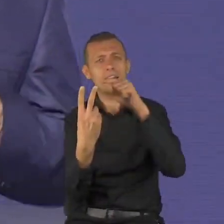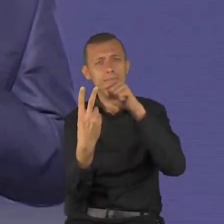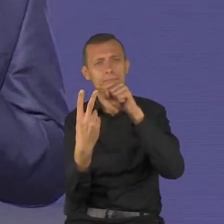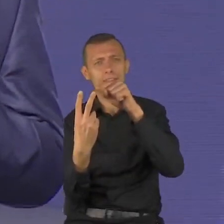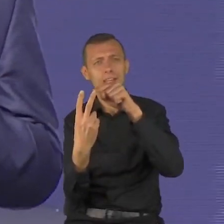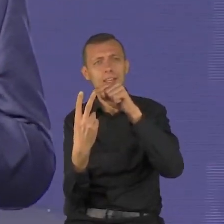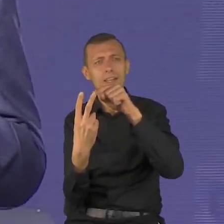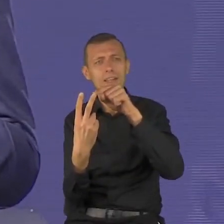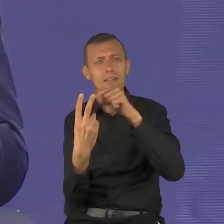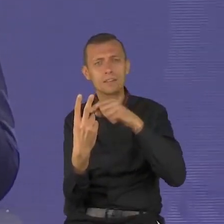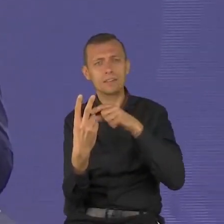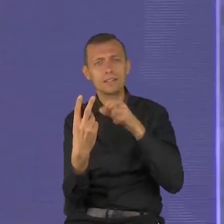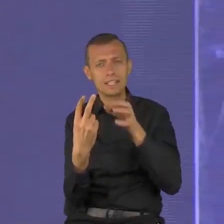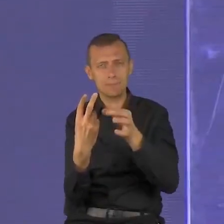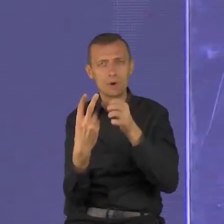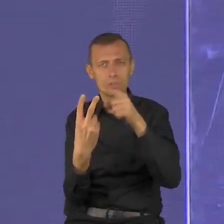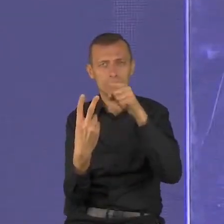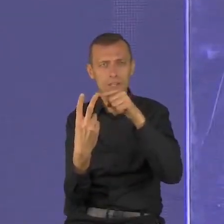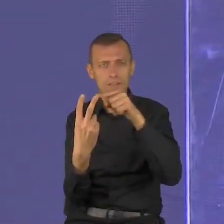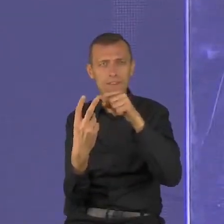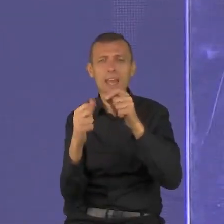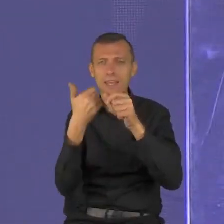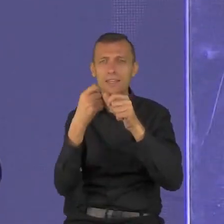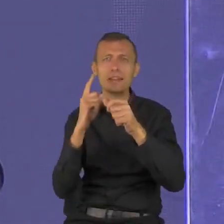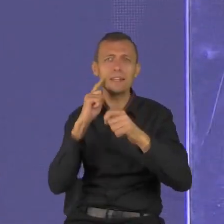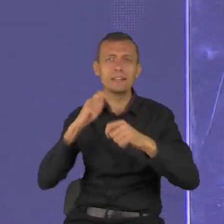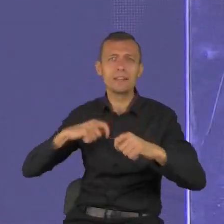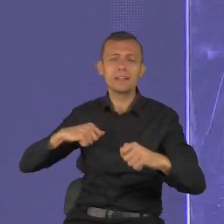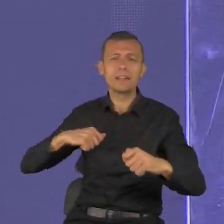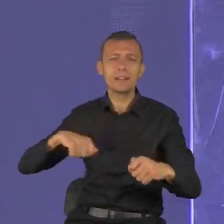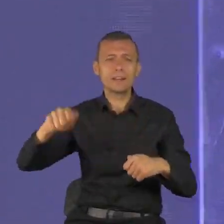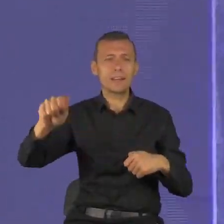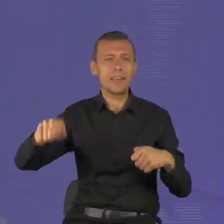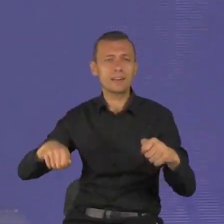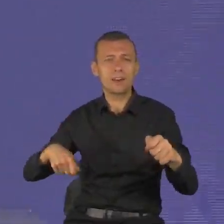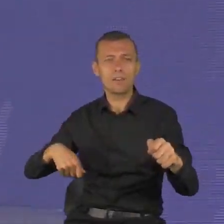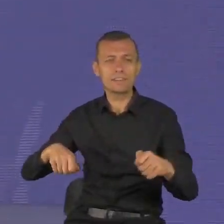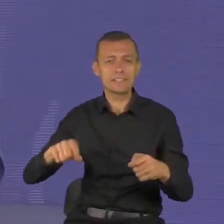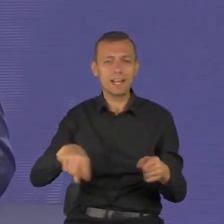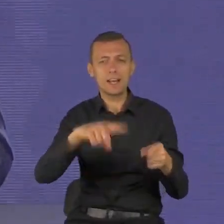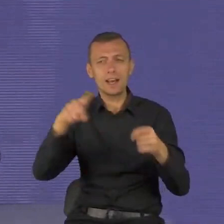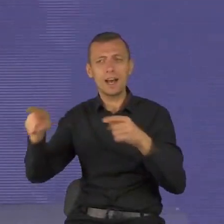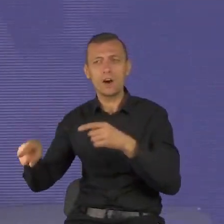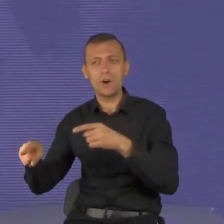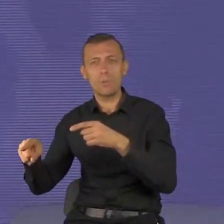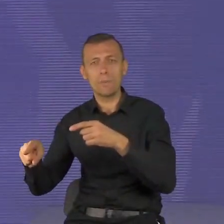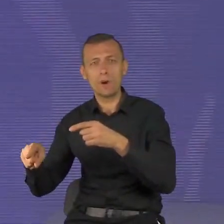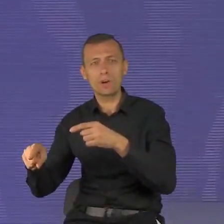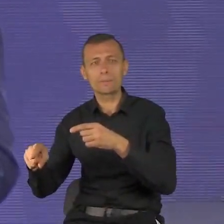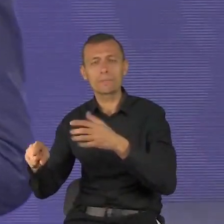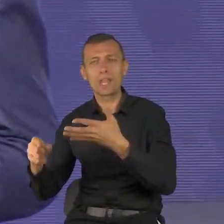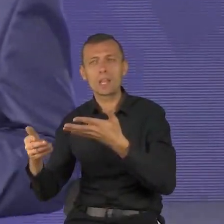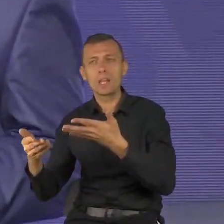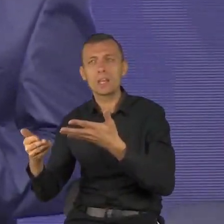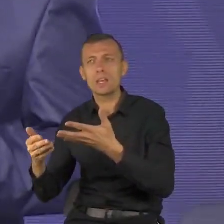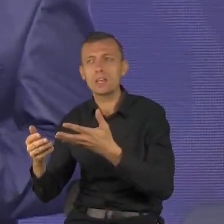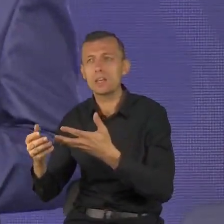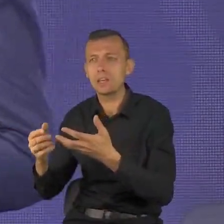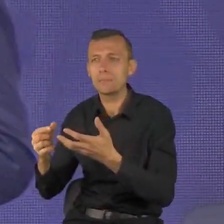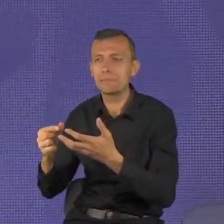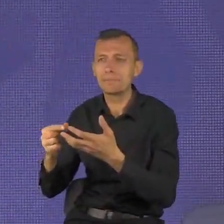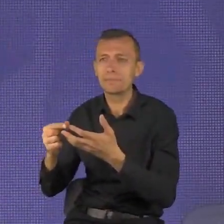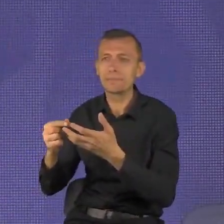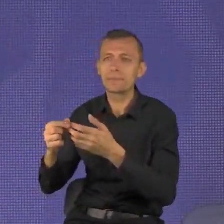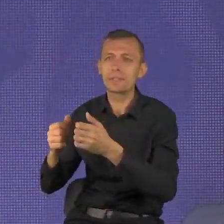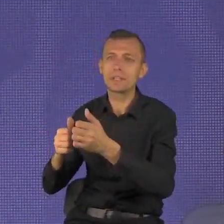ma w ręku mapę, wie, co jest za zakrętami. On już ją przestudiował, on już ją przeżył, można powiedzieć, na